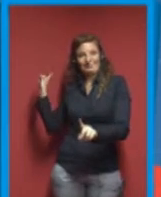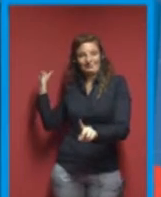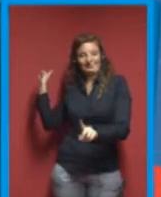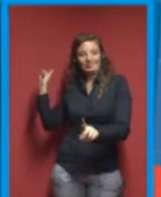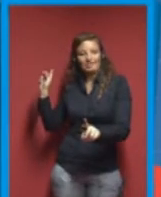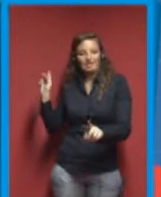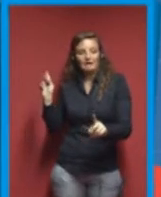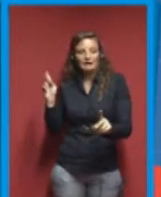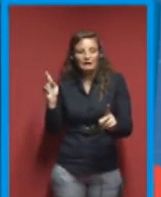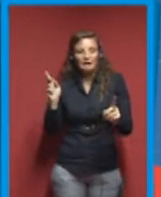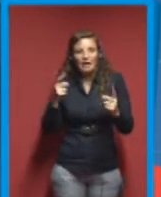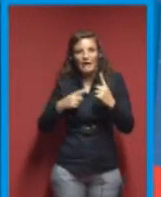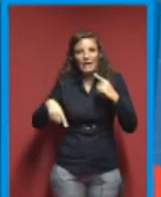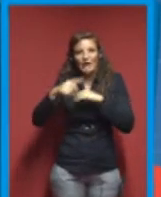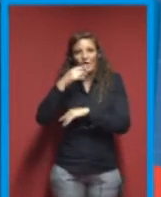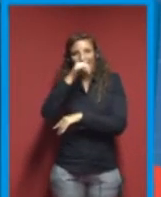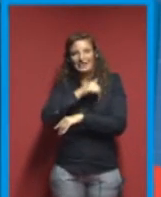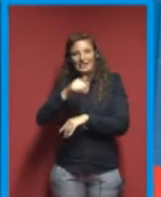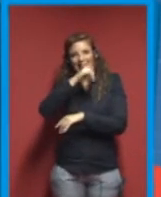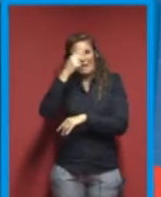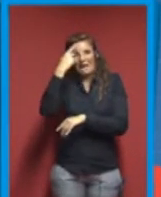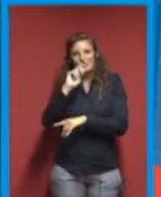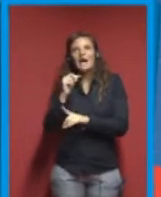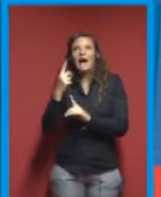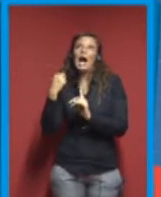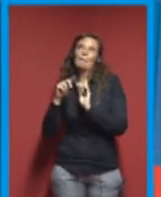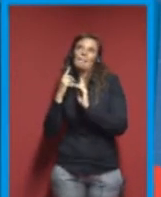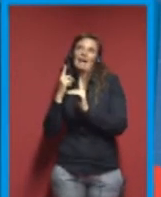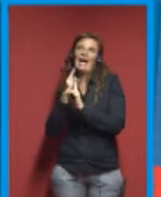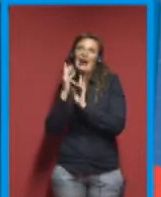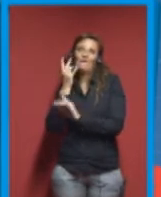Non sapevamo che questa fosse la cosa facile da fare.